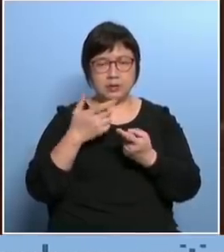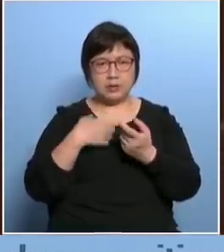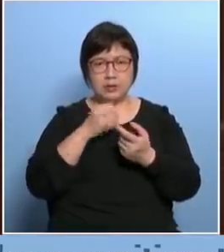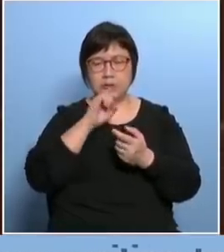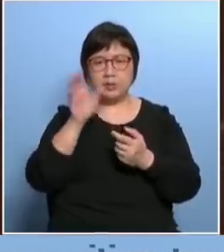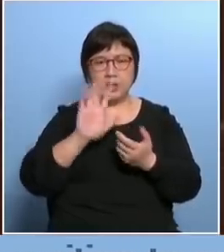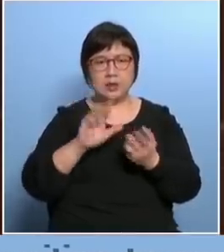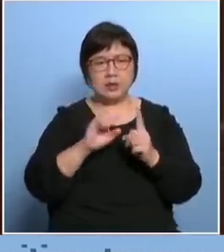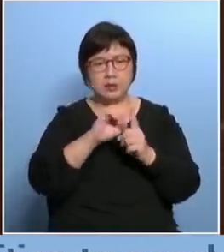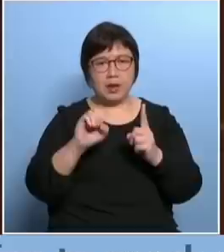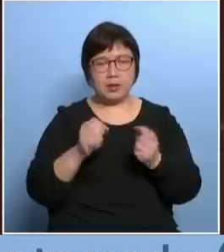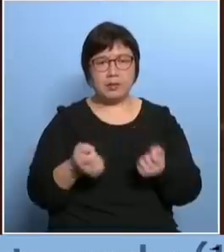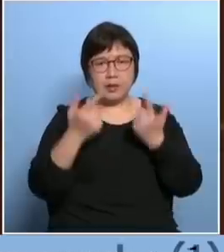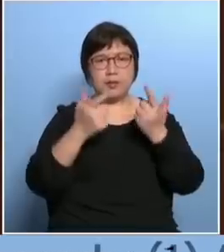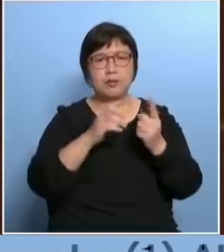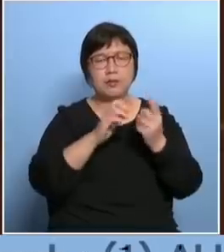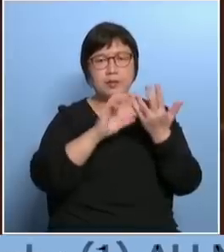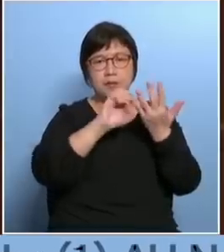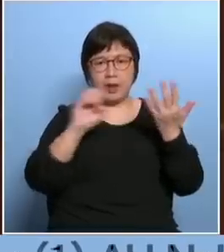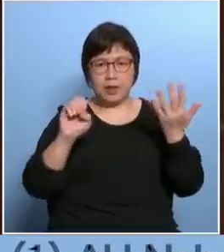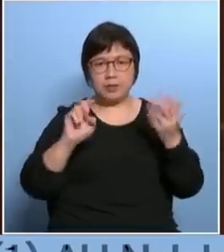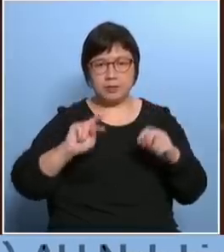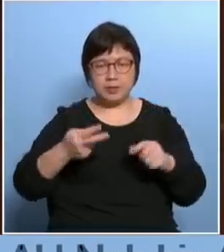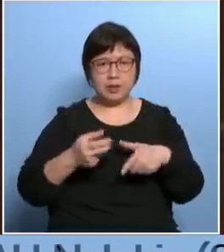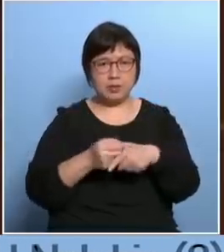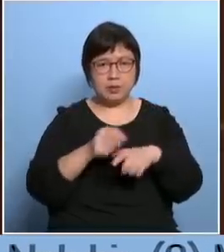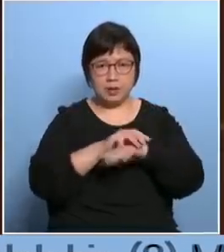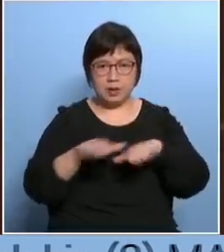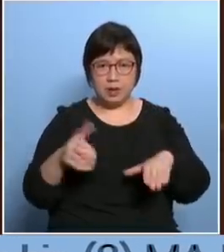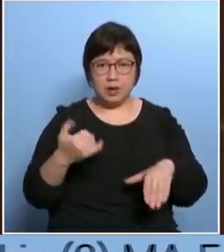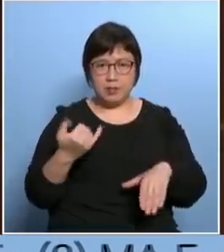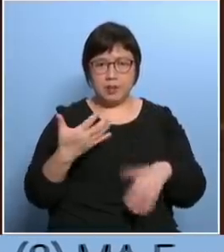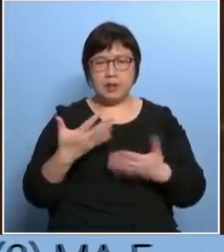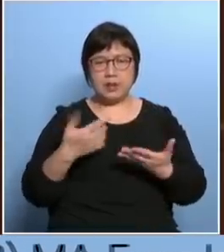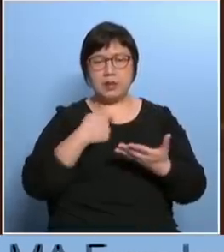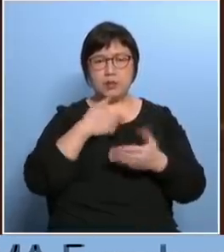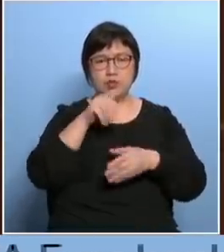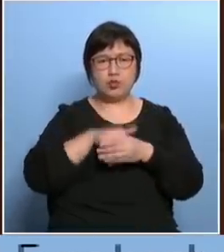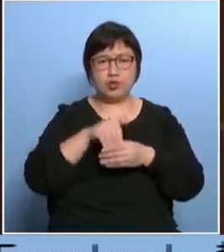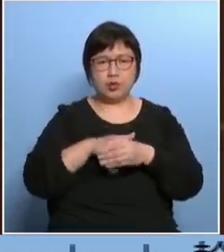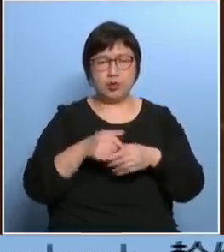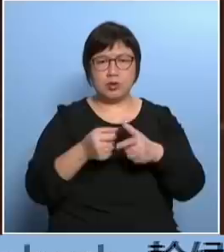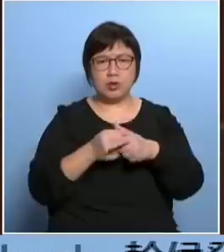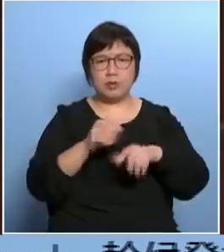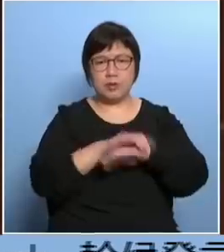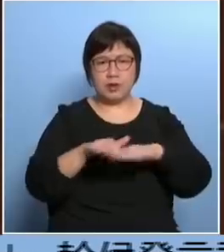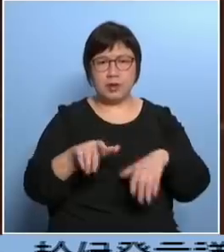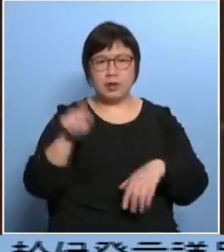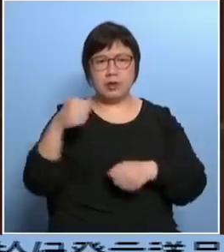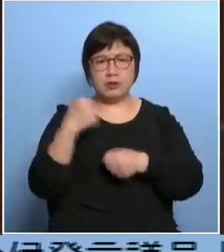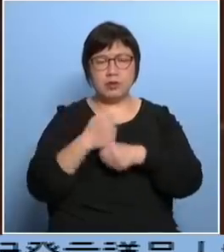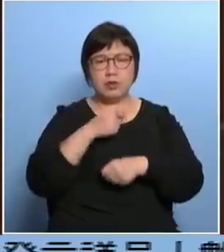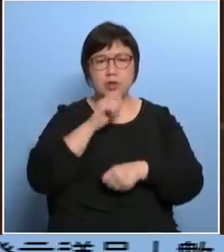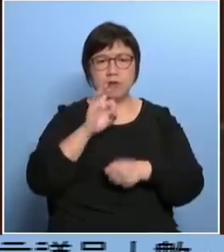变到500就可以变成公平了吗我们现在是要一个公平公正的选举这些东你们有没有做